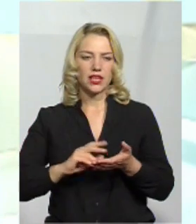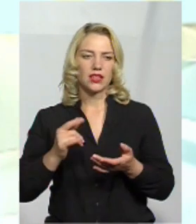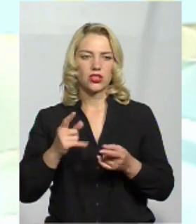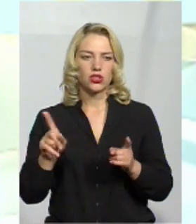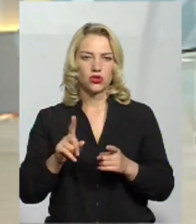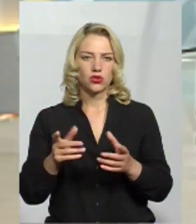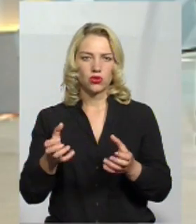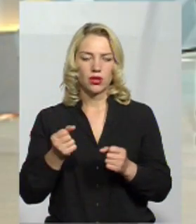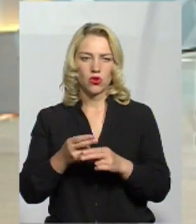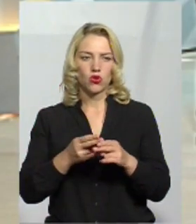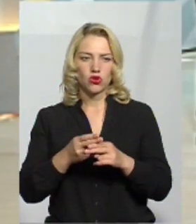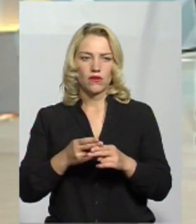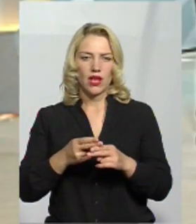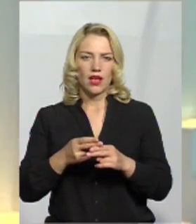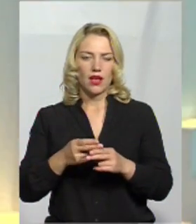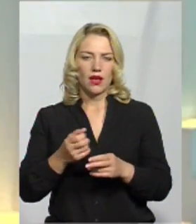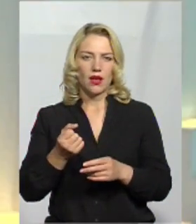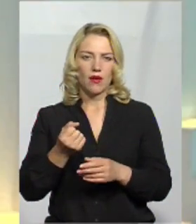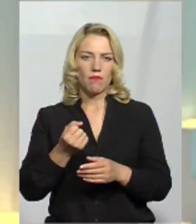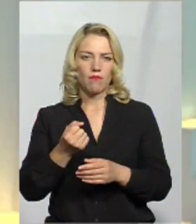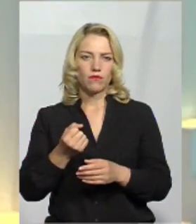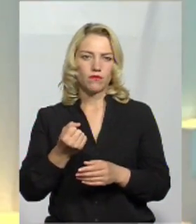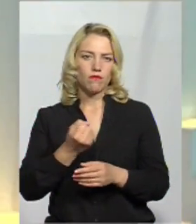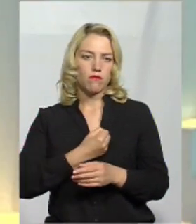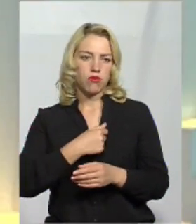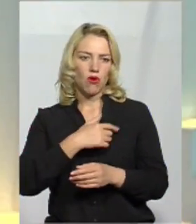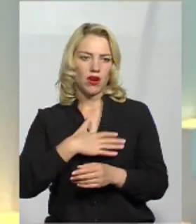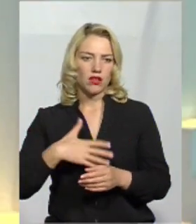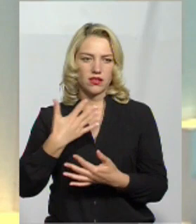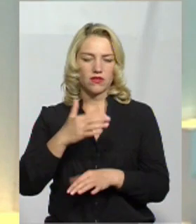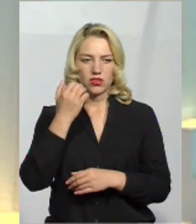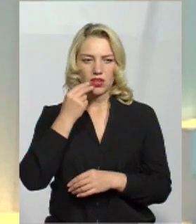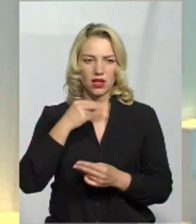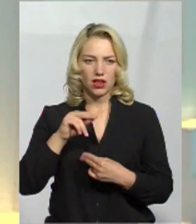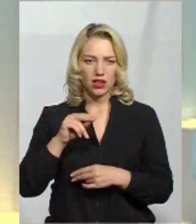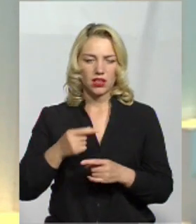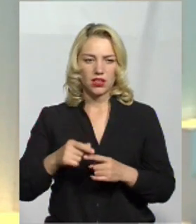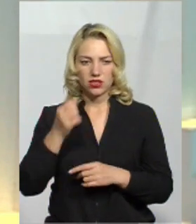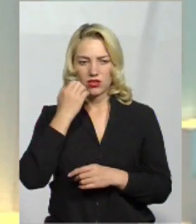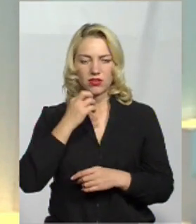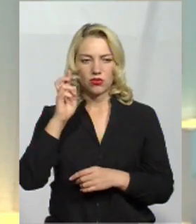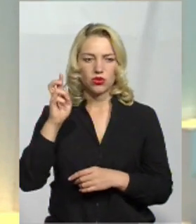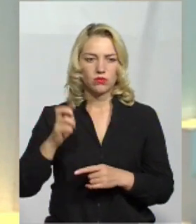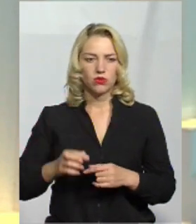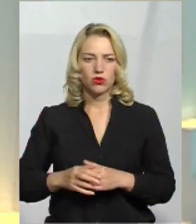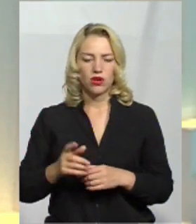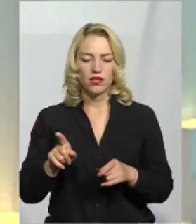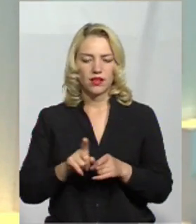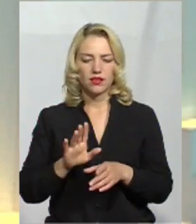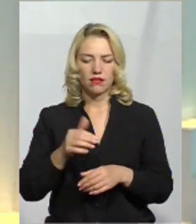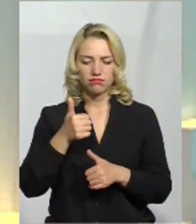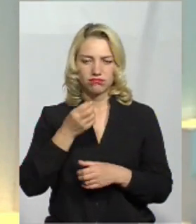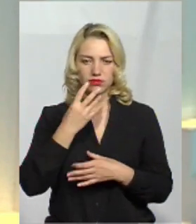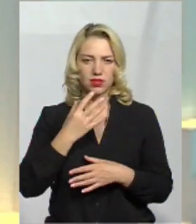отримане ножове поранення. Як почуваєтесь? Вже краще, дякувати Богу, зміг відбити удар. Не так, як би хотілося.